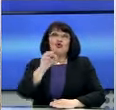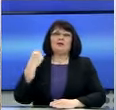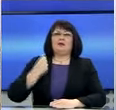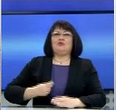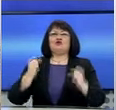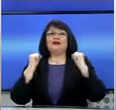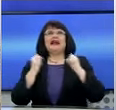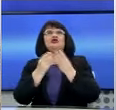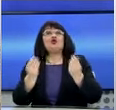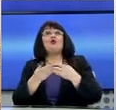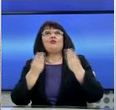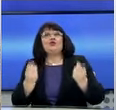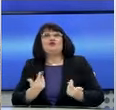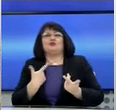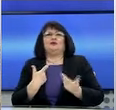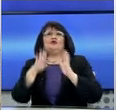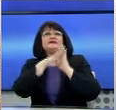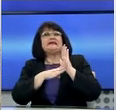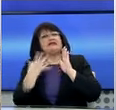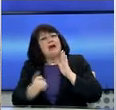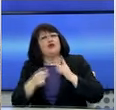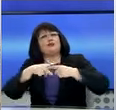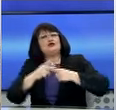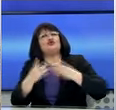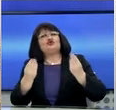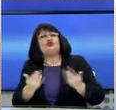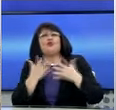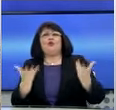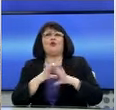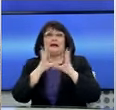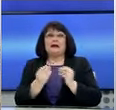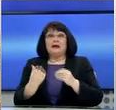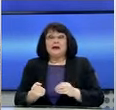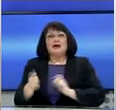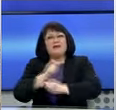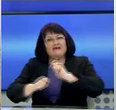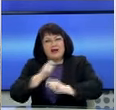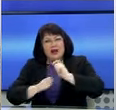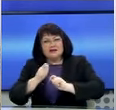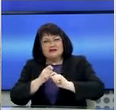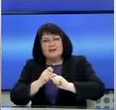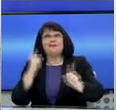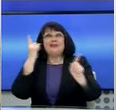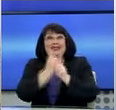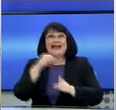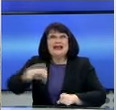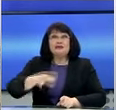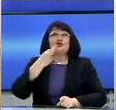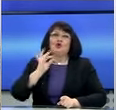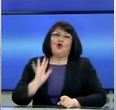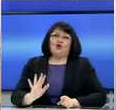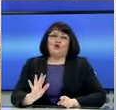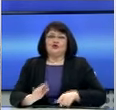Με κάθε μέσο. Με κάθε σύστημα που είχαμε στη διάθεσή μας. Ή ακόμα που δημιουργήσαμε. Και αναπτύξαμε ειδικά για αυτό το σκοπό.